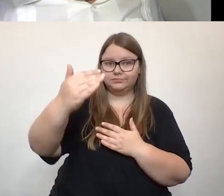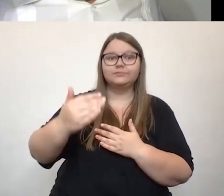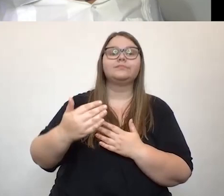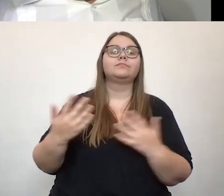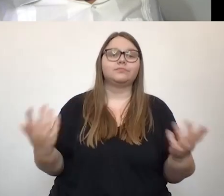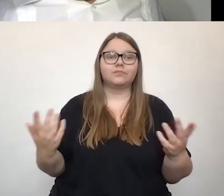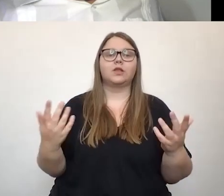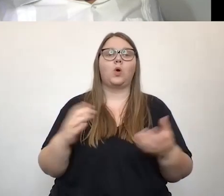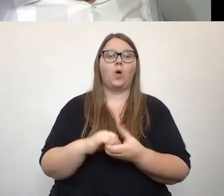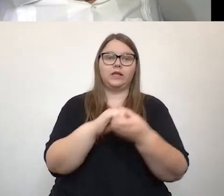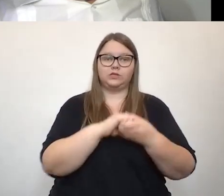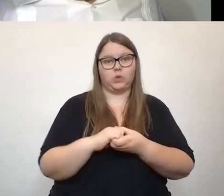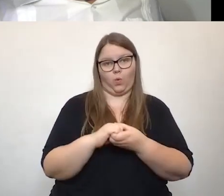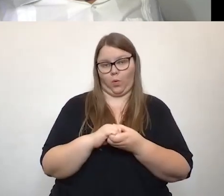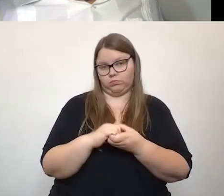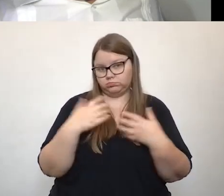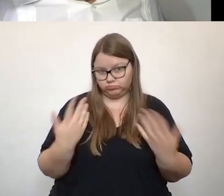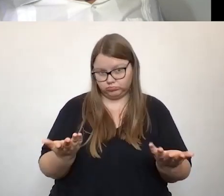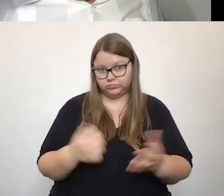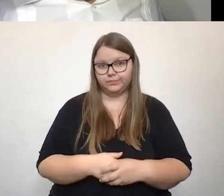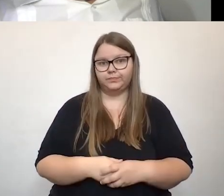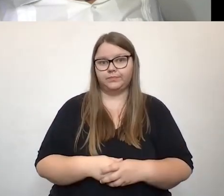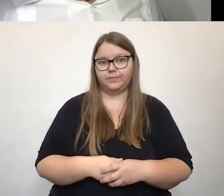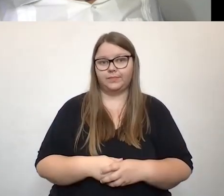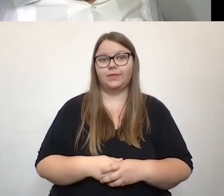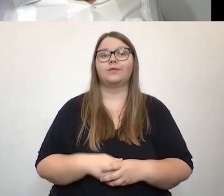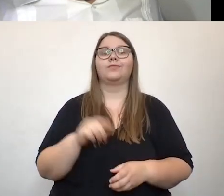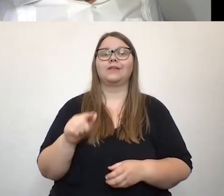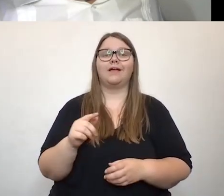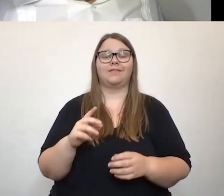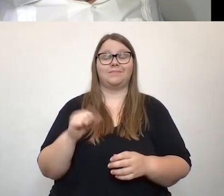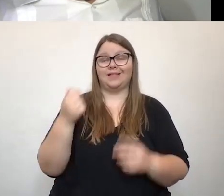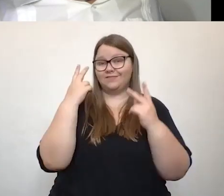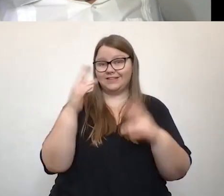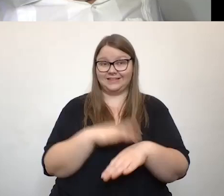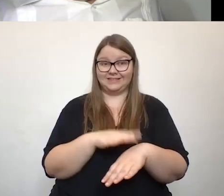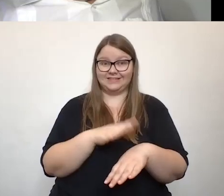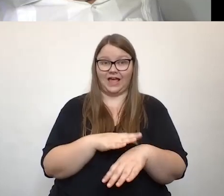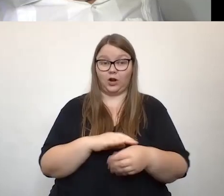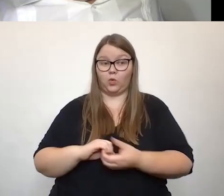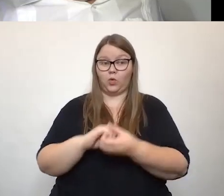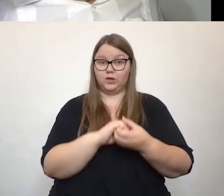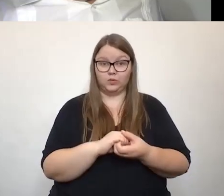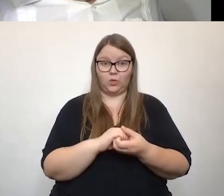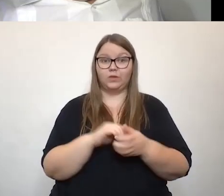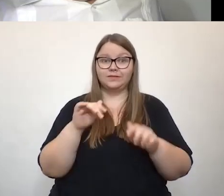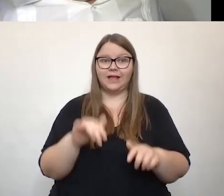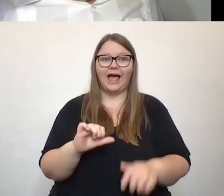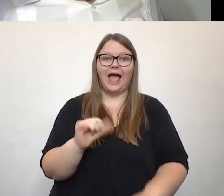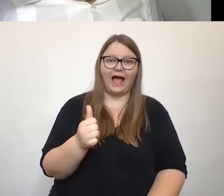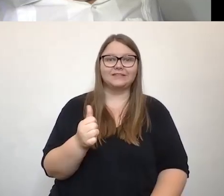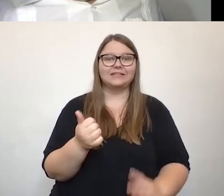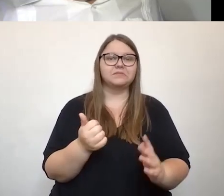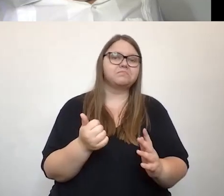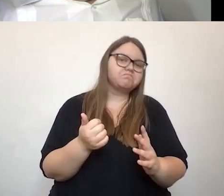eine Koalition geben und das Wichtigste bei, und die wichtigste Zeit, wenn man eine Koalition hat, sind im Grunde die ersten sechs